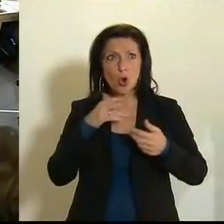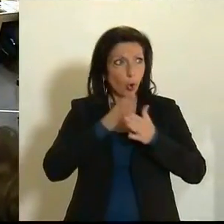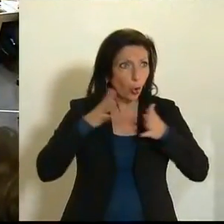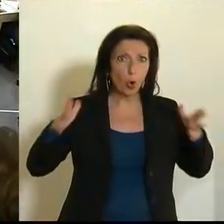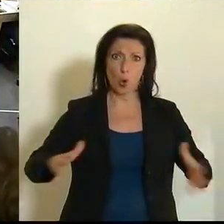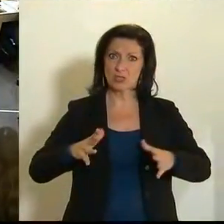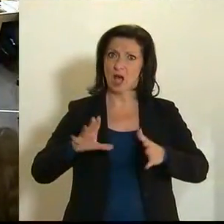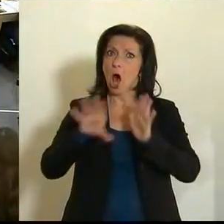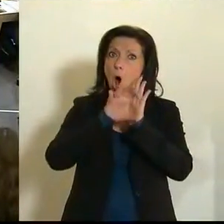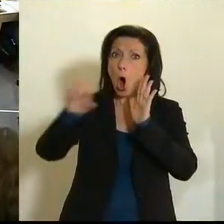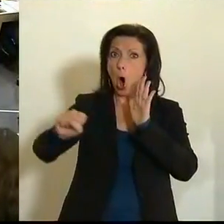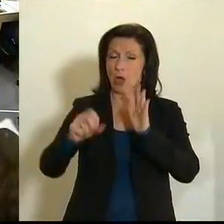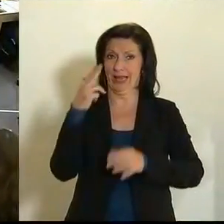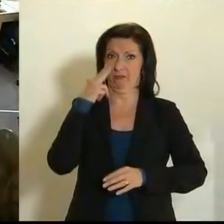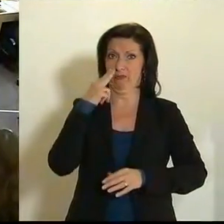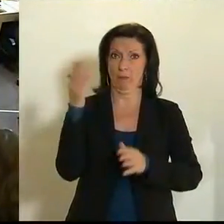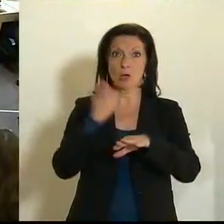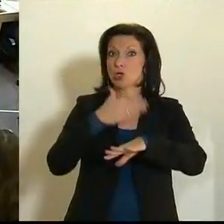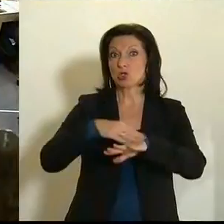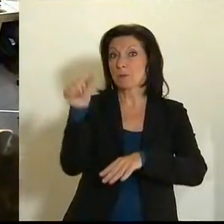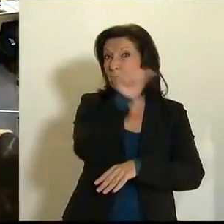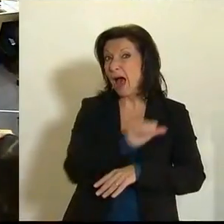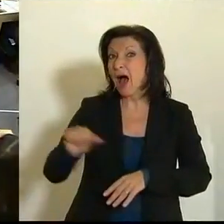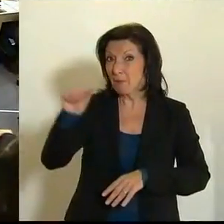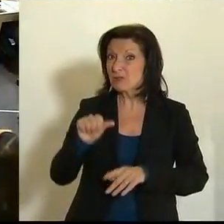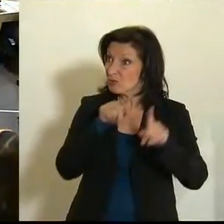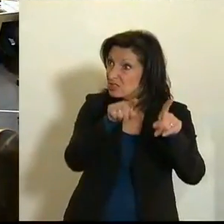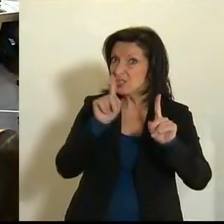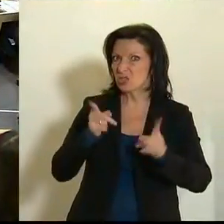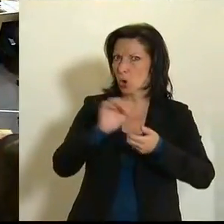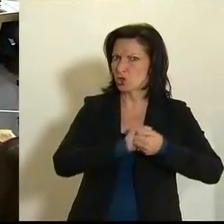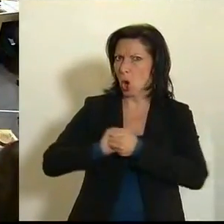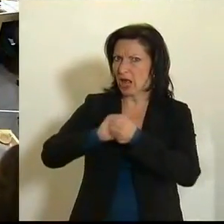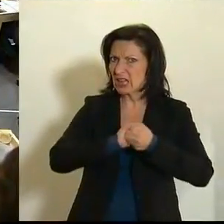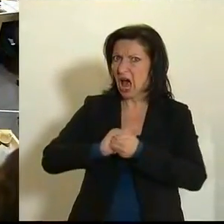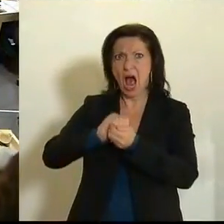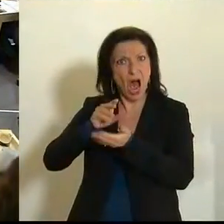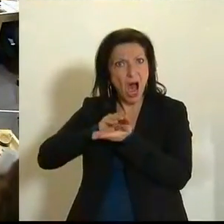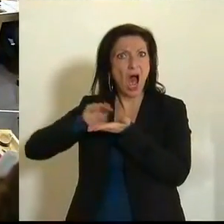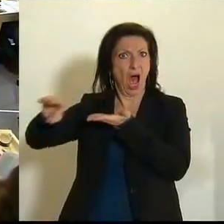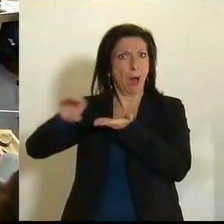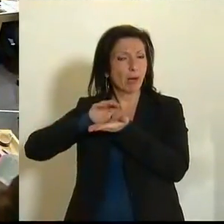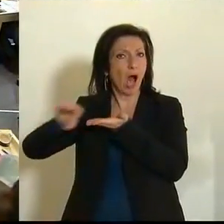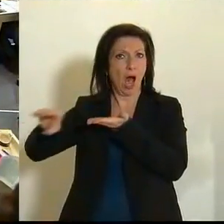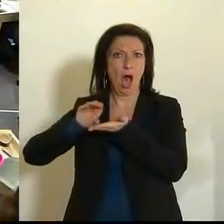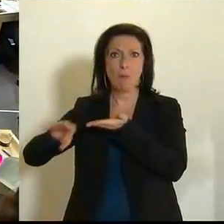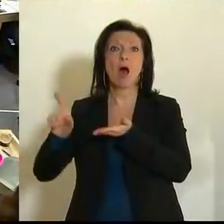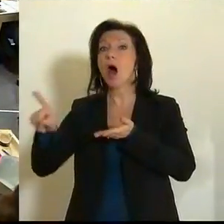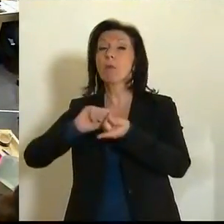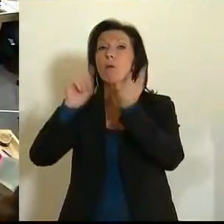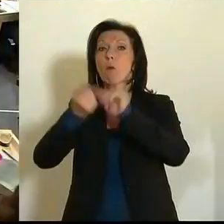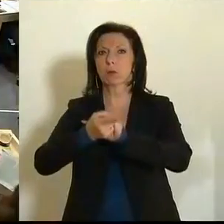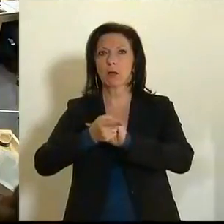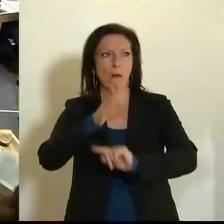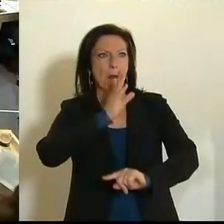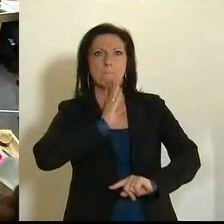große Online-Konzerne wie Amazon kürzt die Regierung als erstes bei den Pensionistinnen und Pensionisten, die